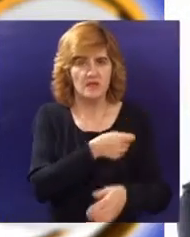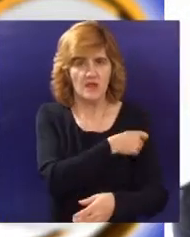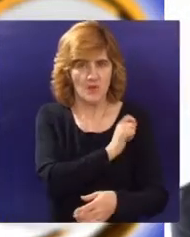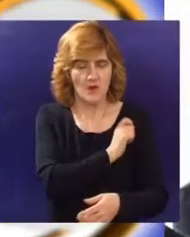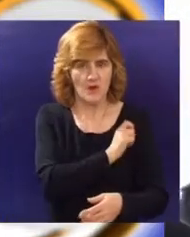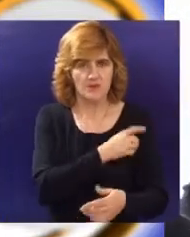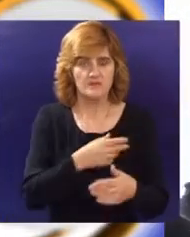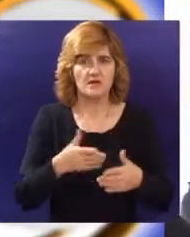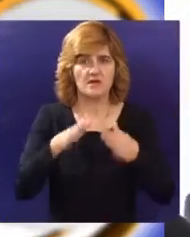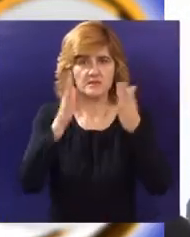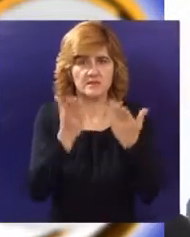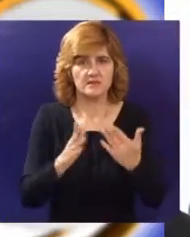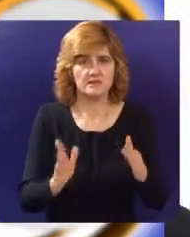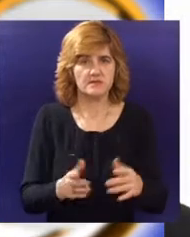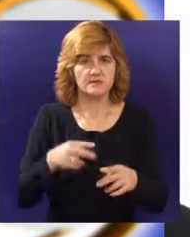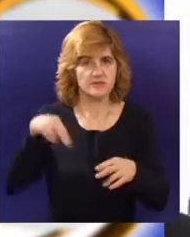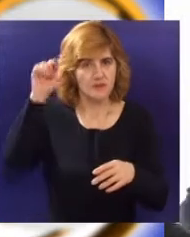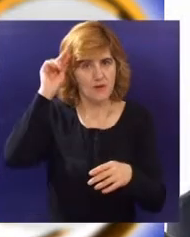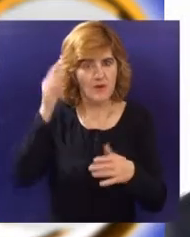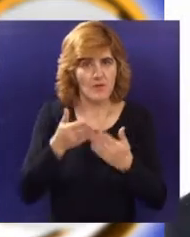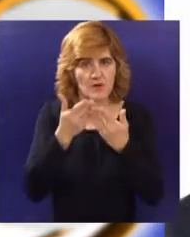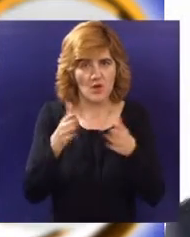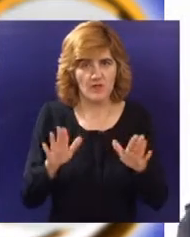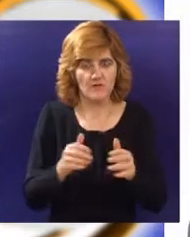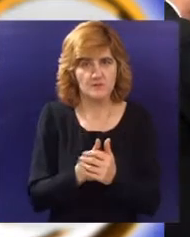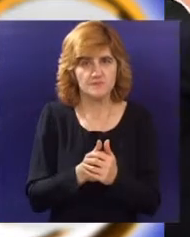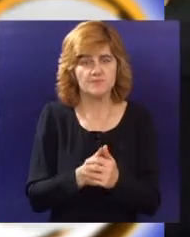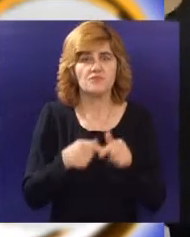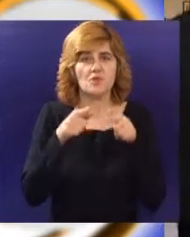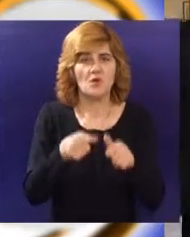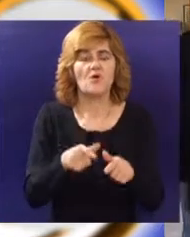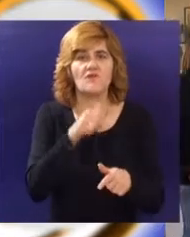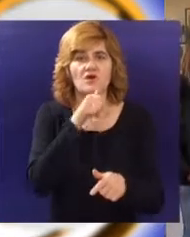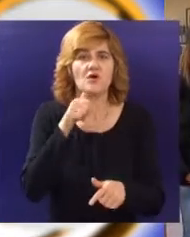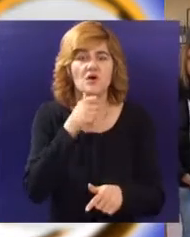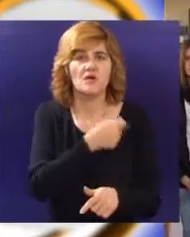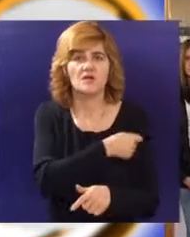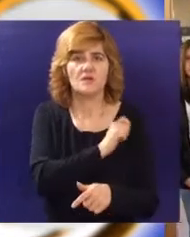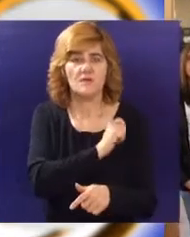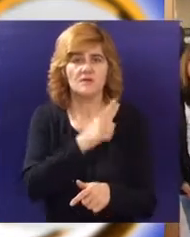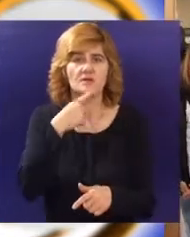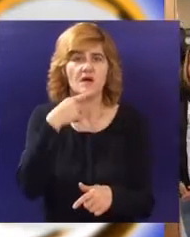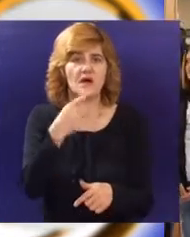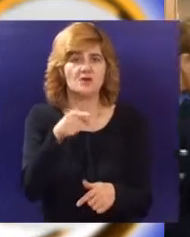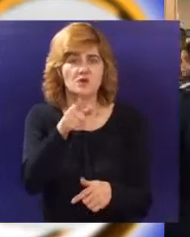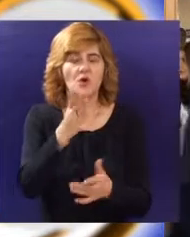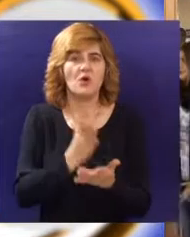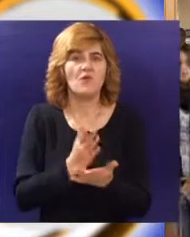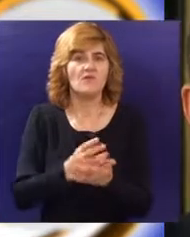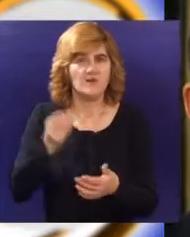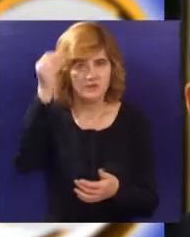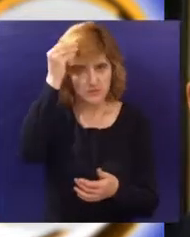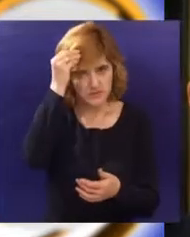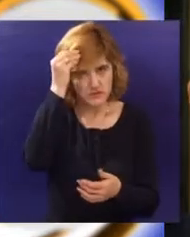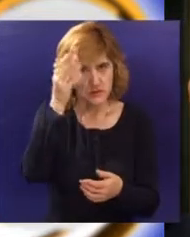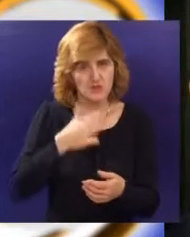utkrivena je spomen ploča poginulim policajcima na dužnosti. Načelnik Subotičke policije istakao da će oni uvek ostati u sećanju